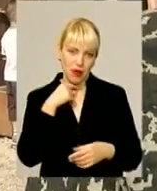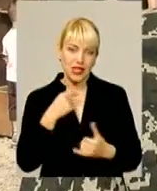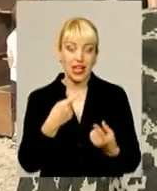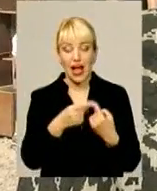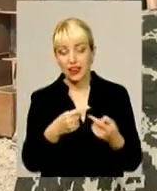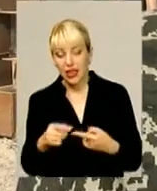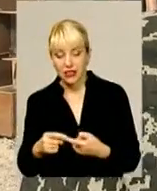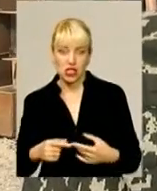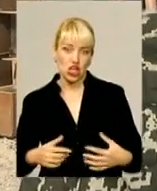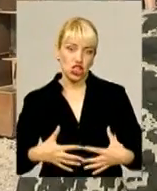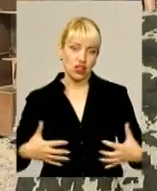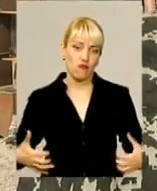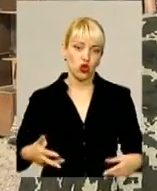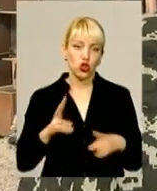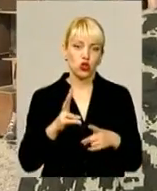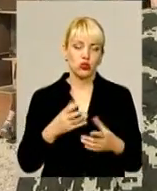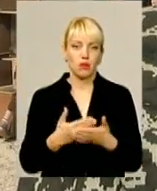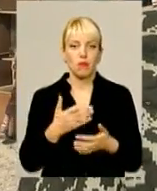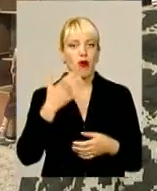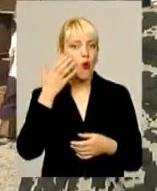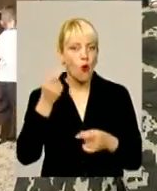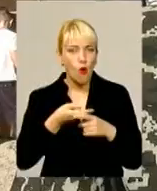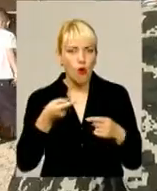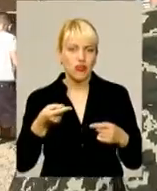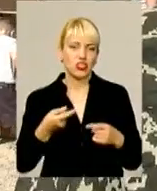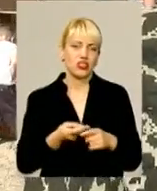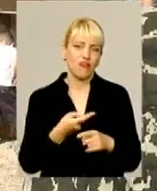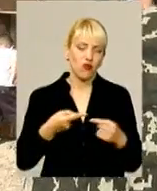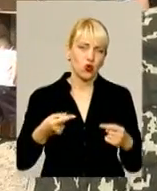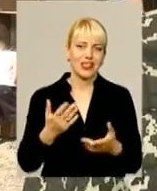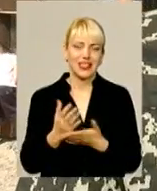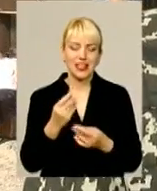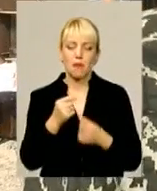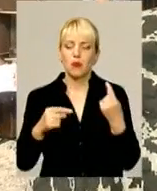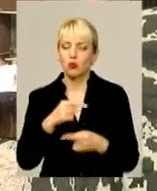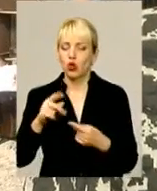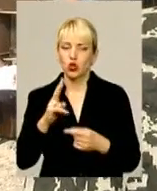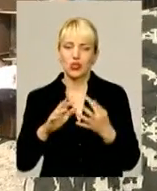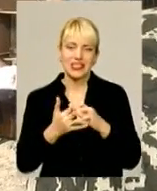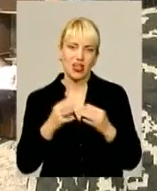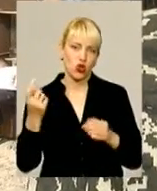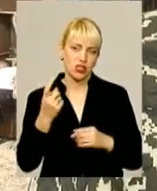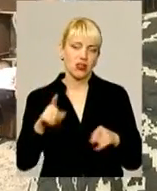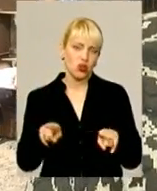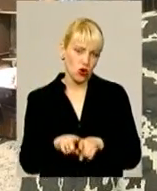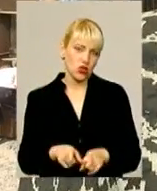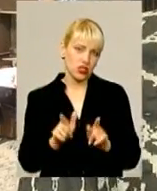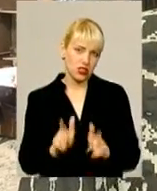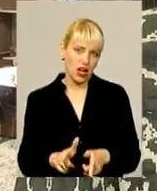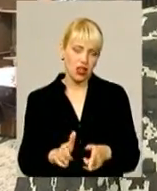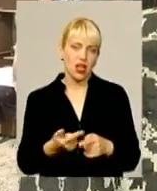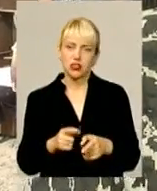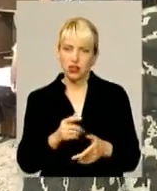які з іншими продуктами, овощами, фруктами, також є підприємники, сількохозяйственники, які теж саме, я